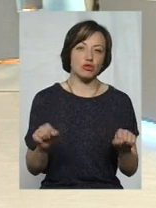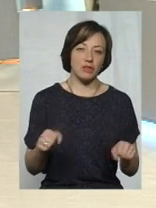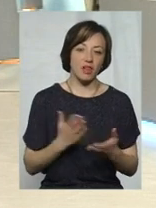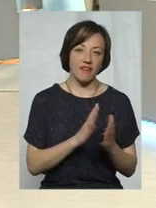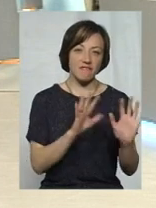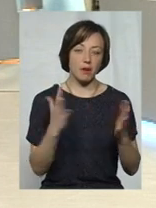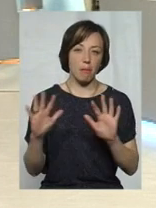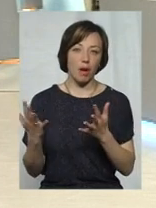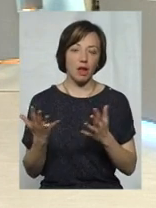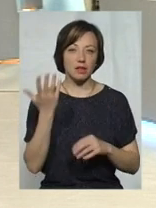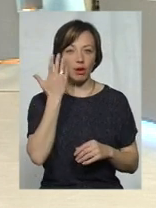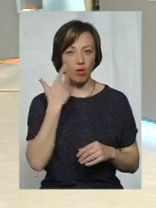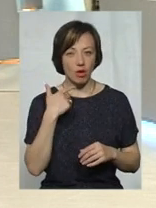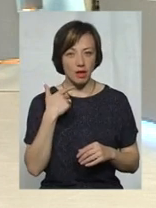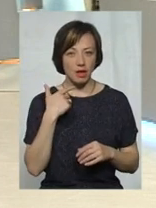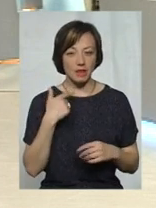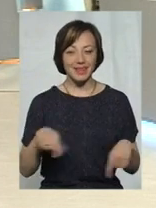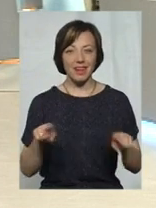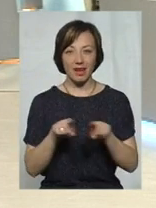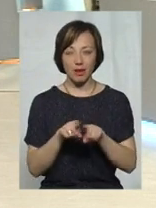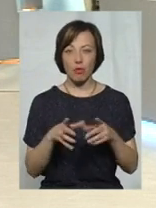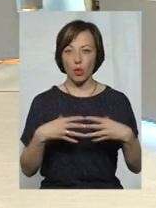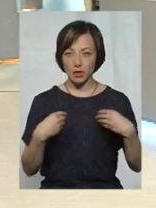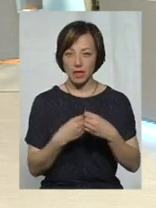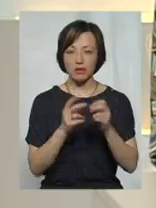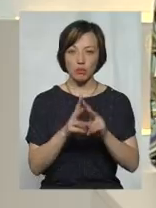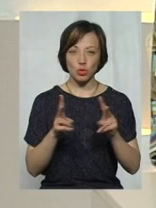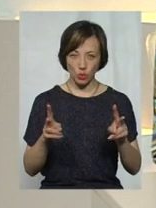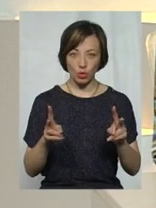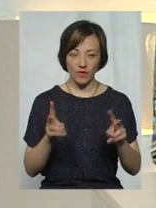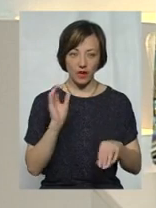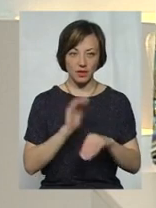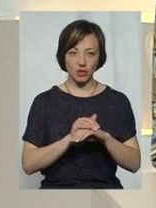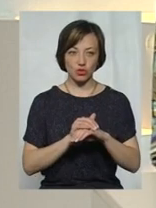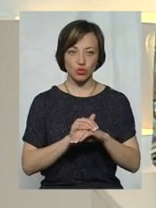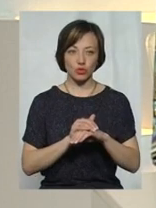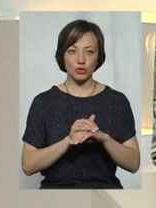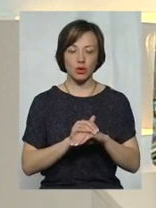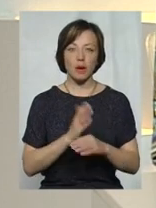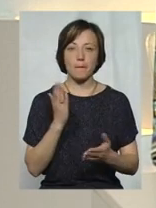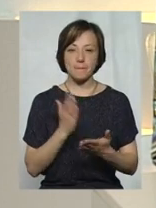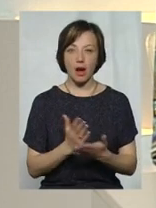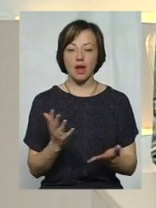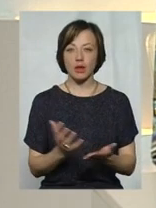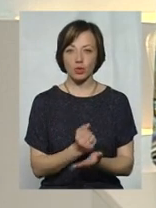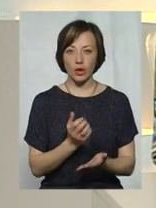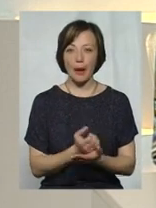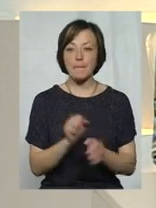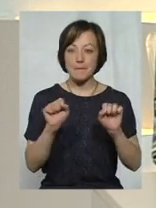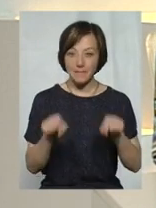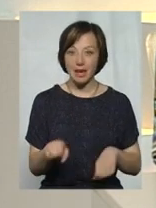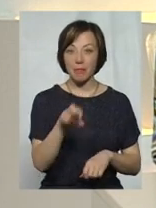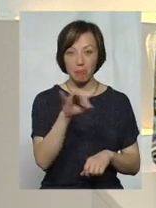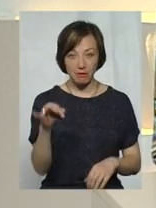випадки, коли таким родинам, хто фактично має дохід і міг би